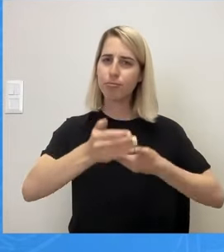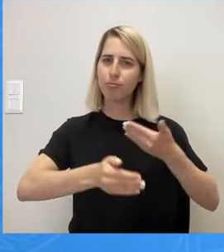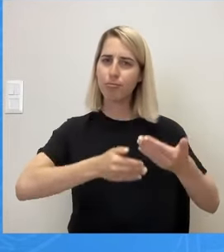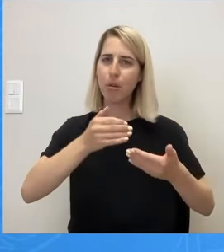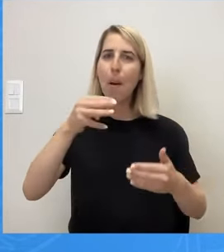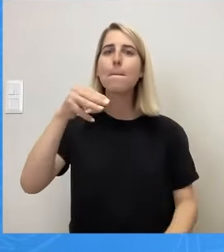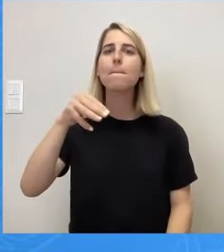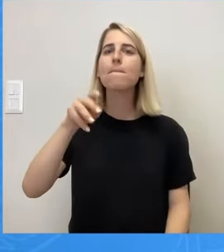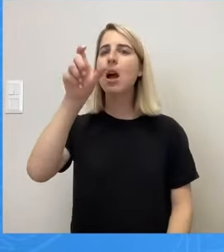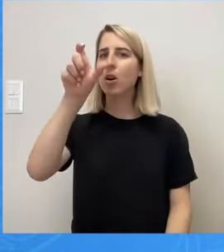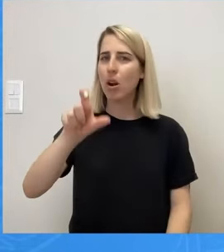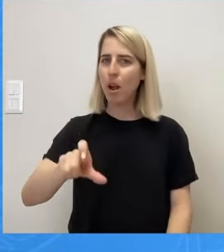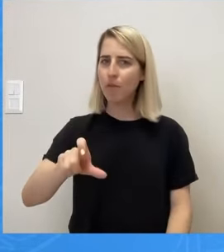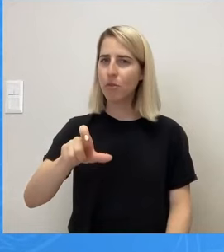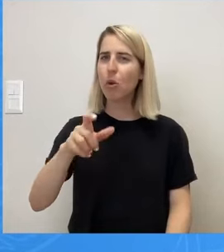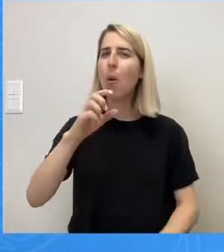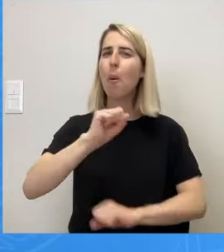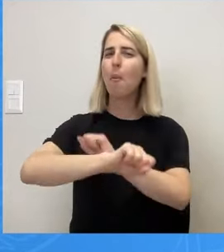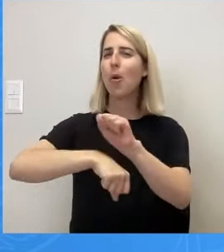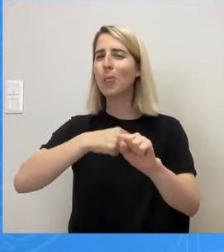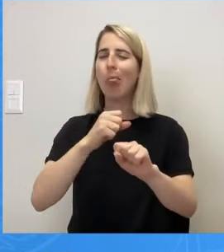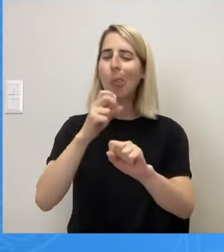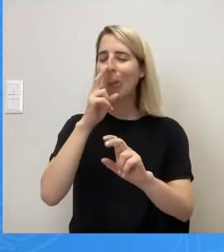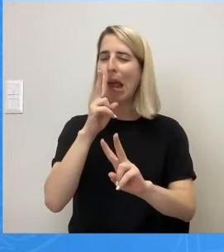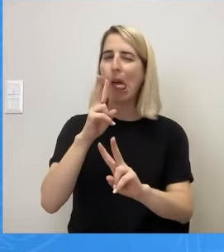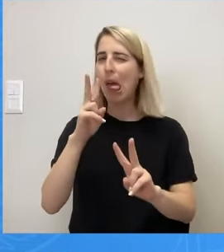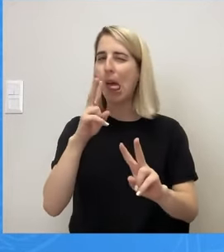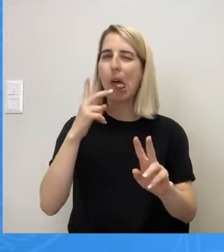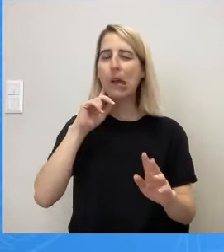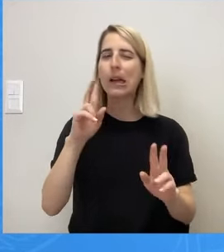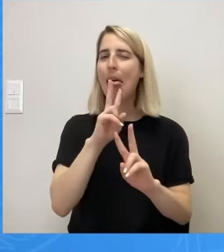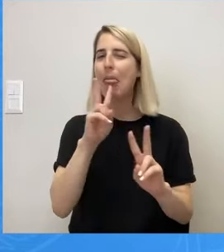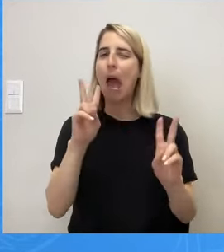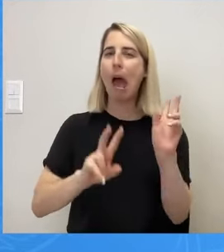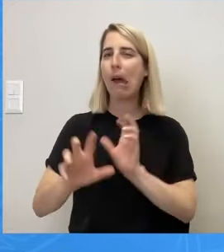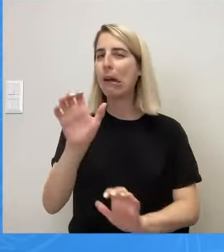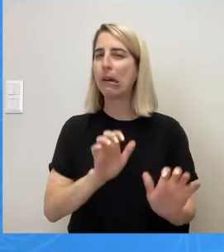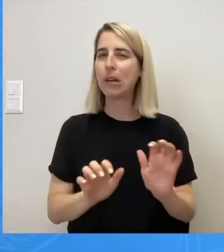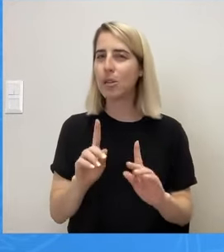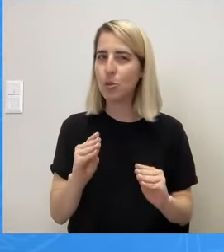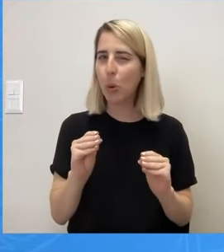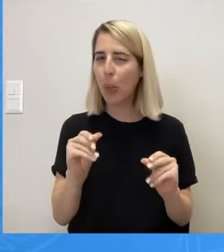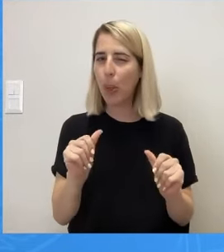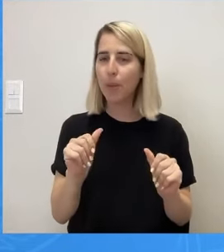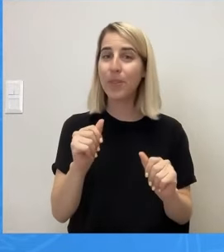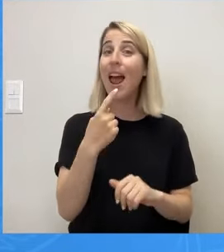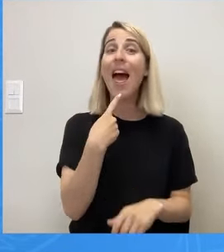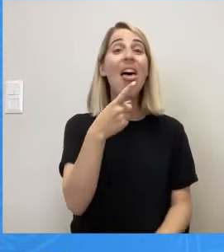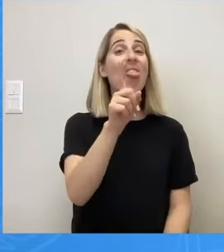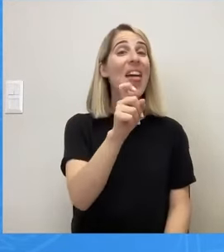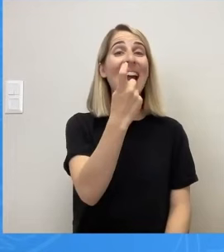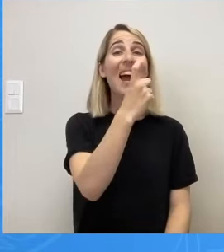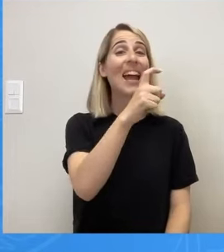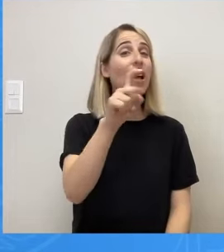αποσύρσεις για να μην βγουν οι ΜΕΝ και να βγουν οι ΔΕΕ, τα 10 εκατομμύρια ψήφη της ΛΕΠΕΝ δεν είναι για πανηγυρή.